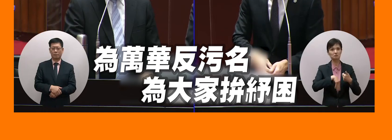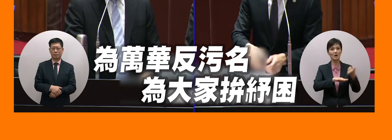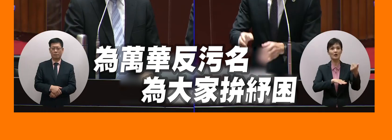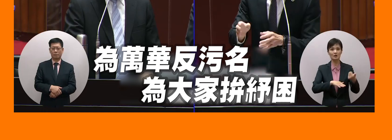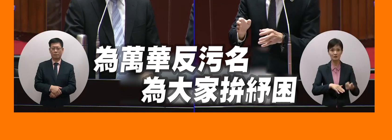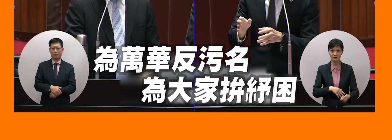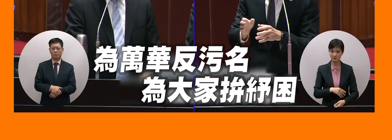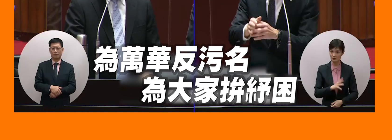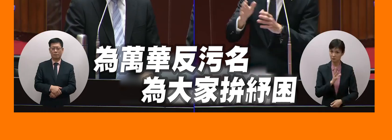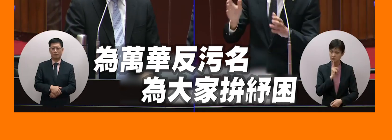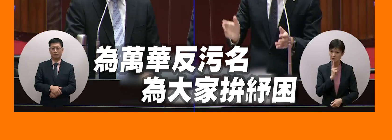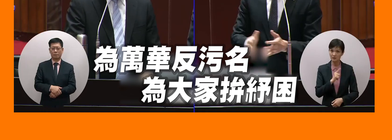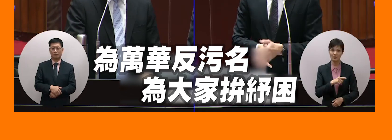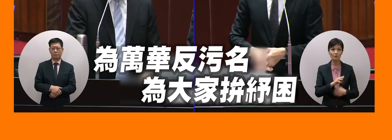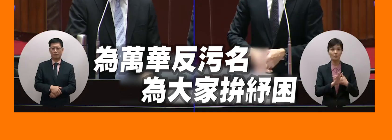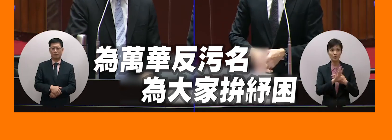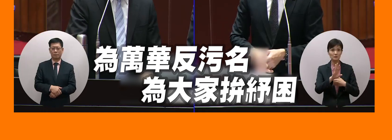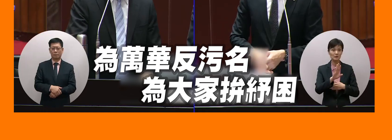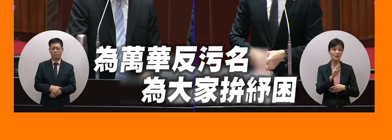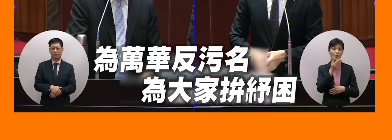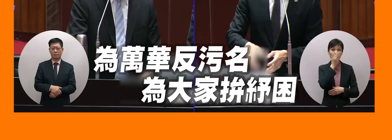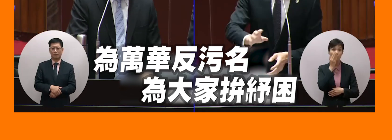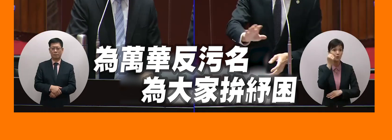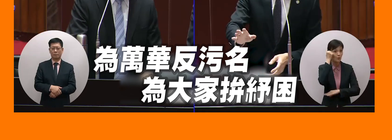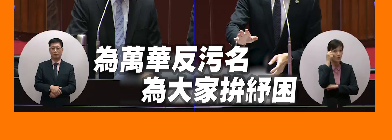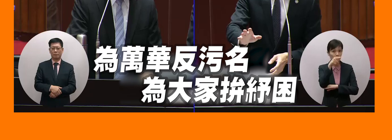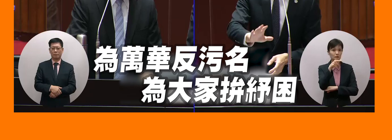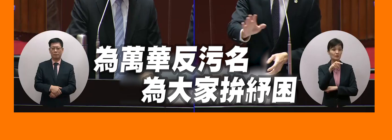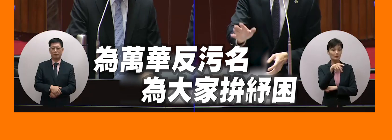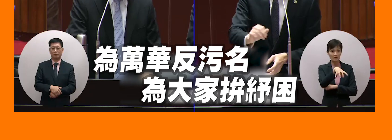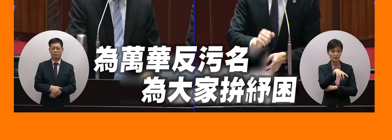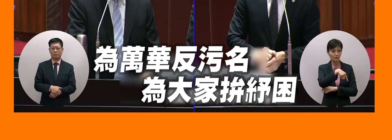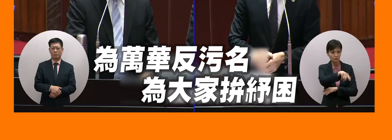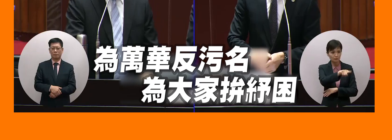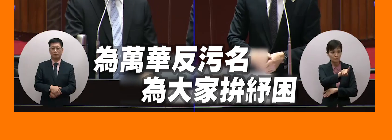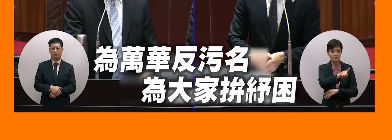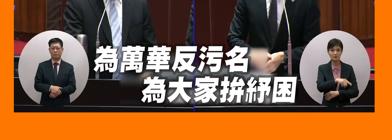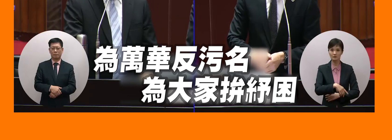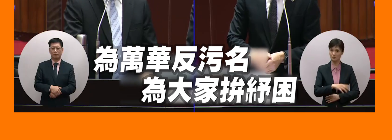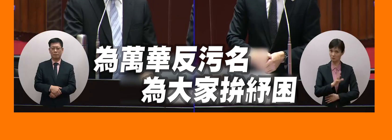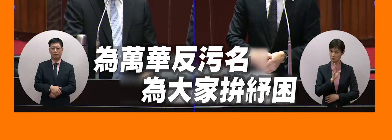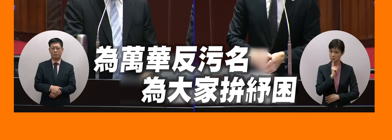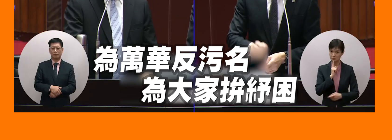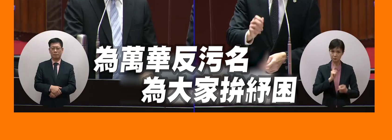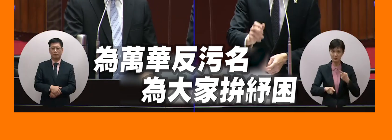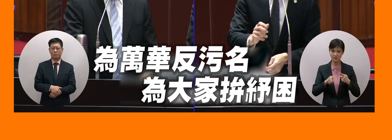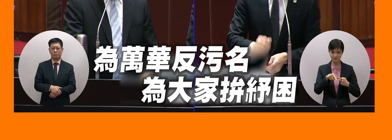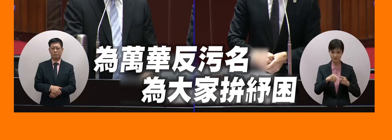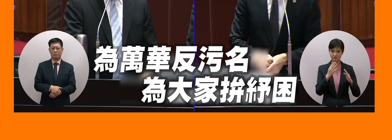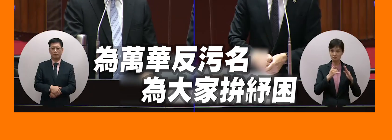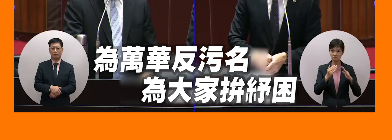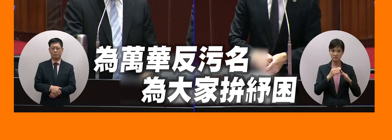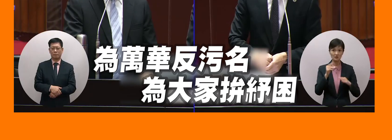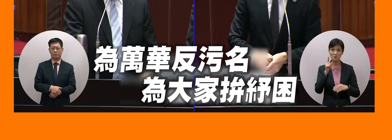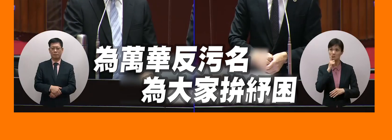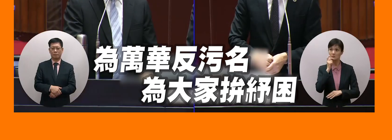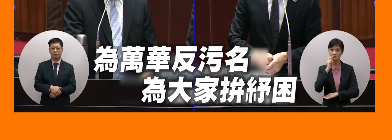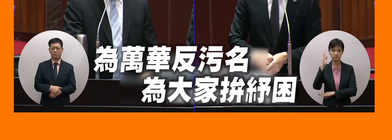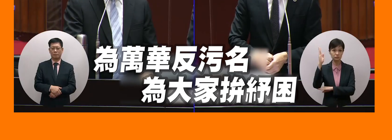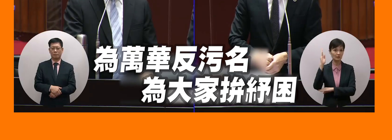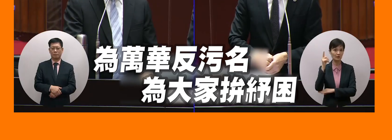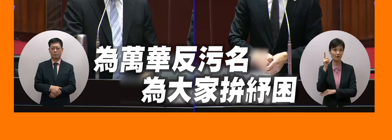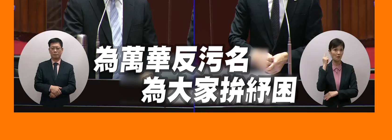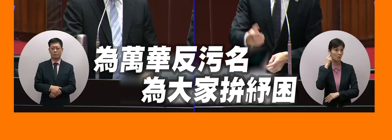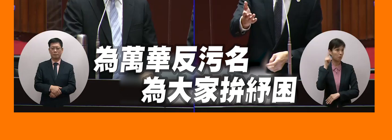所以我說這就是一種這個地方完全沒有在插中央的方向的基因的這個